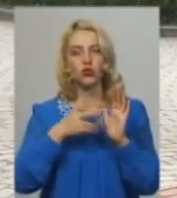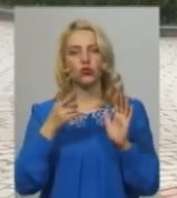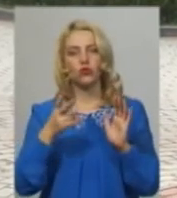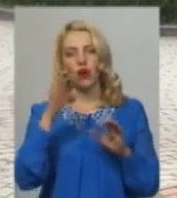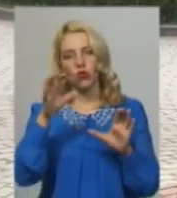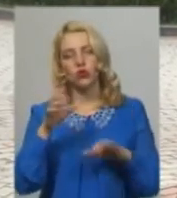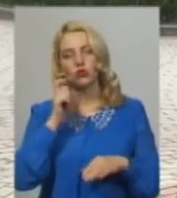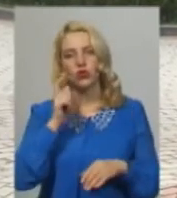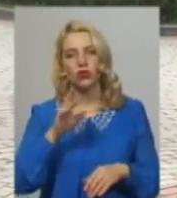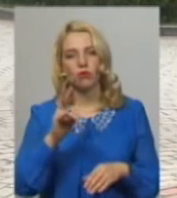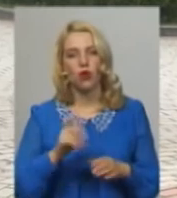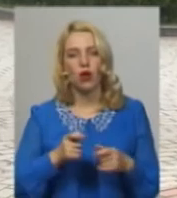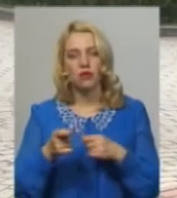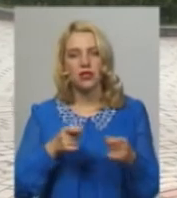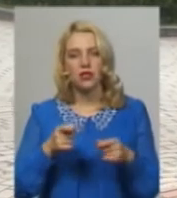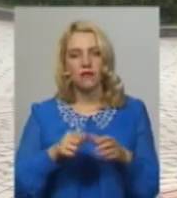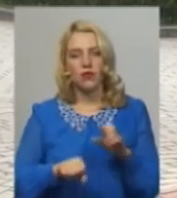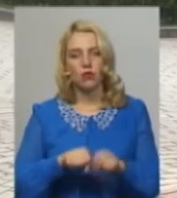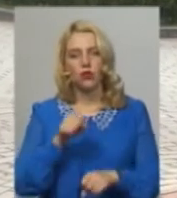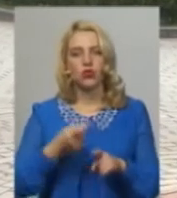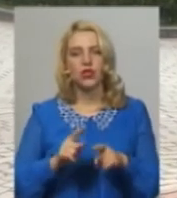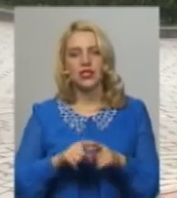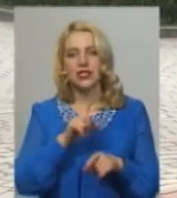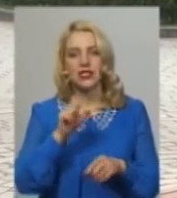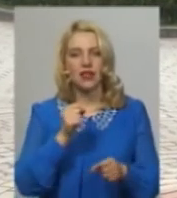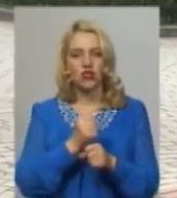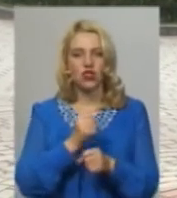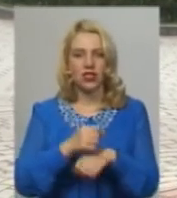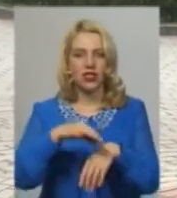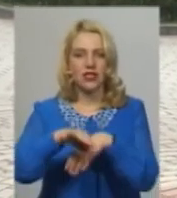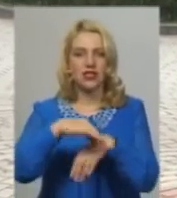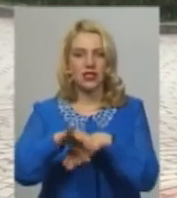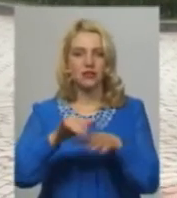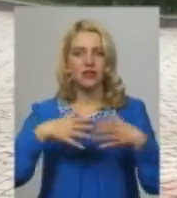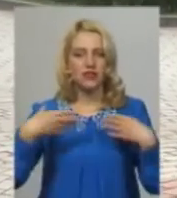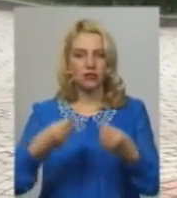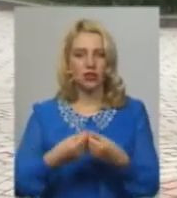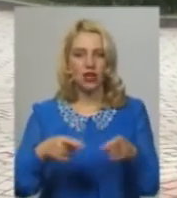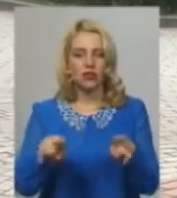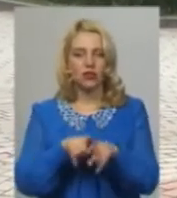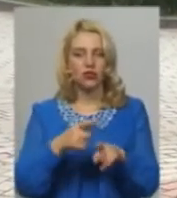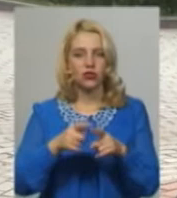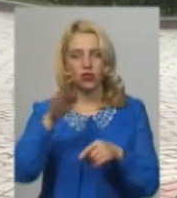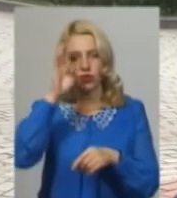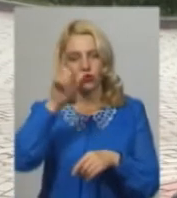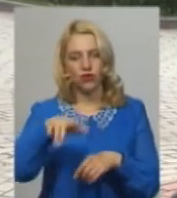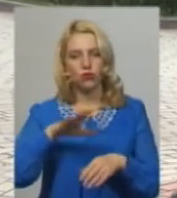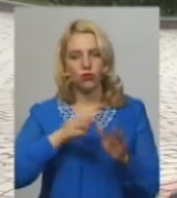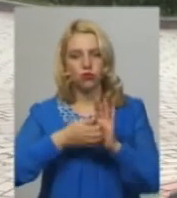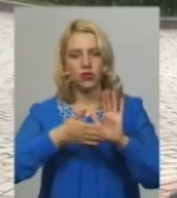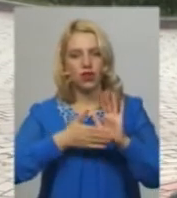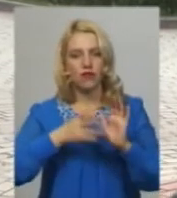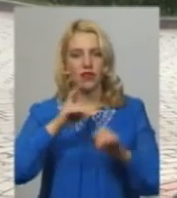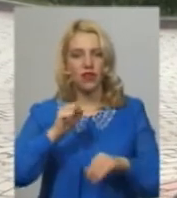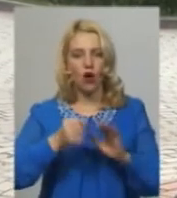України про адміністративні правопорушення – це за вчинення насильства у сім'ї. Також цей чоловік був поставлений на